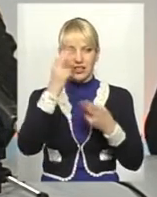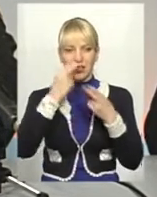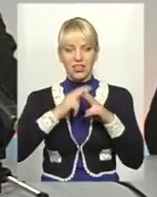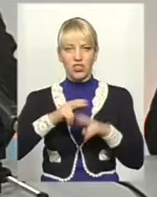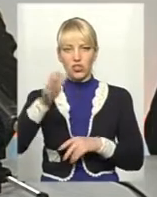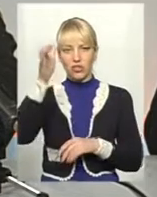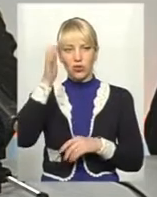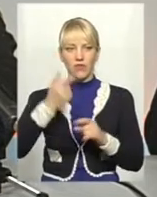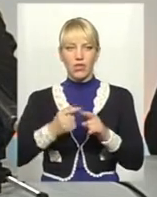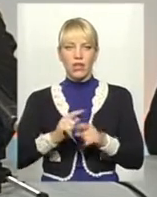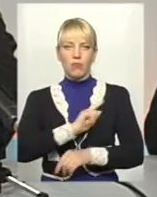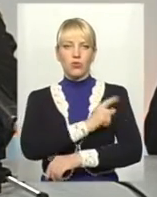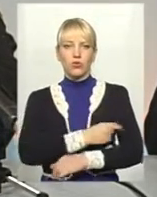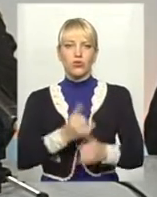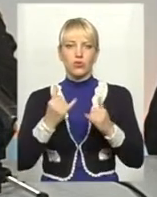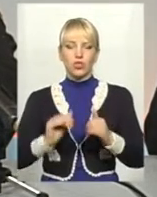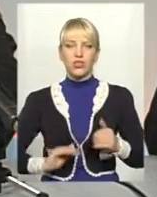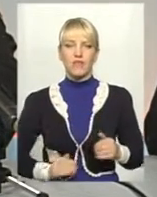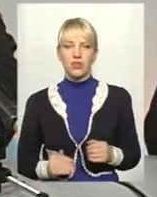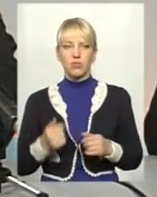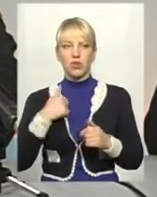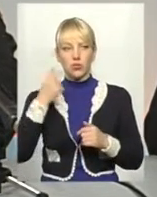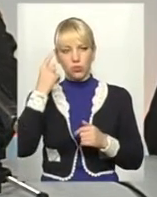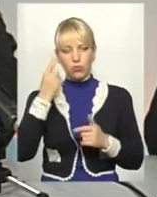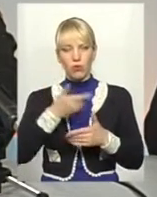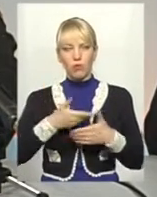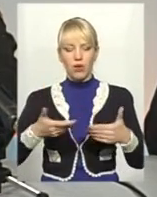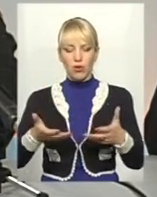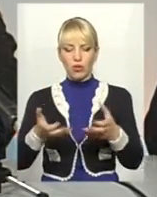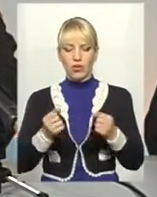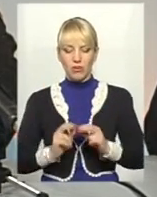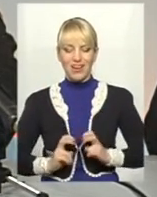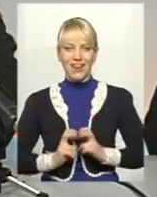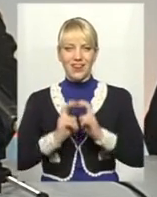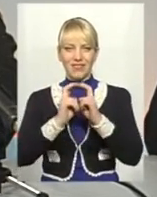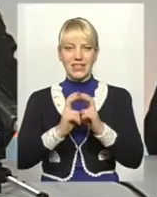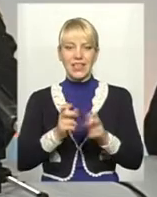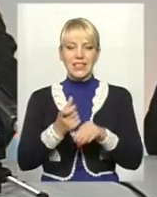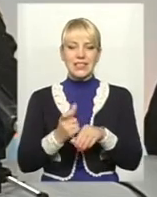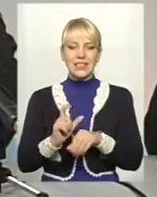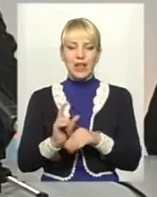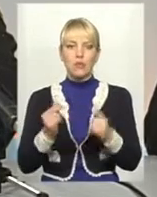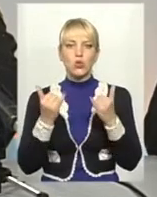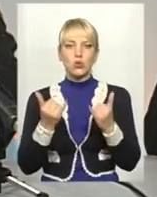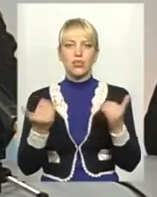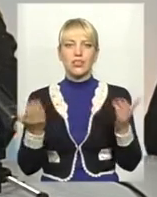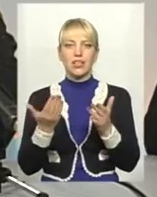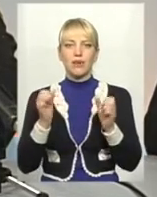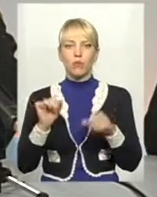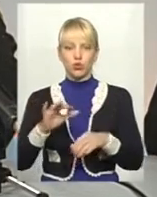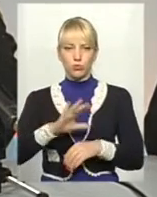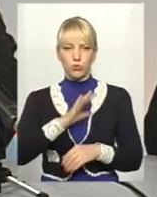дуже потужна, сучасна фірма. І я думаю, що ми отримаємо ліфт саме сучасний, який може тільки бути.